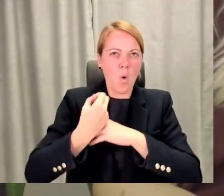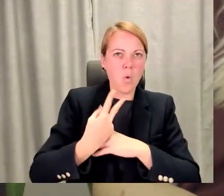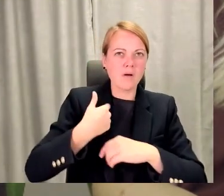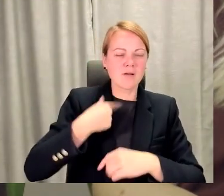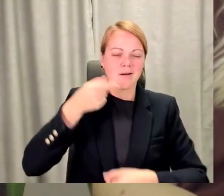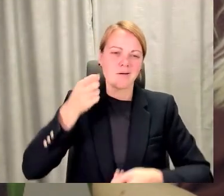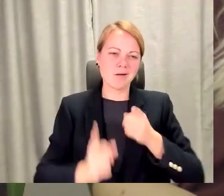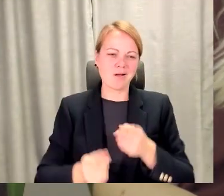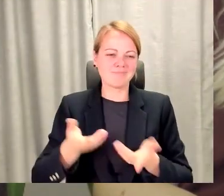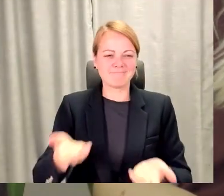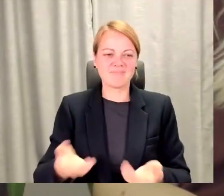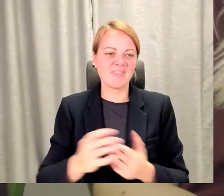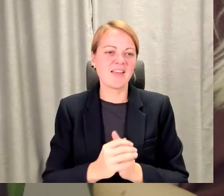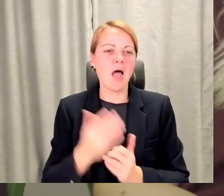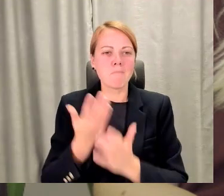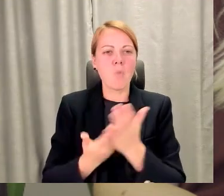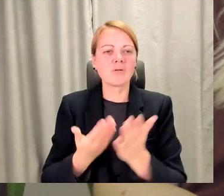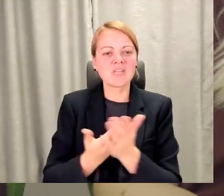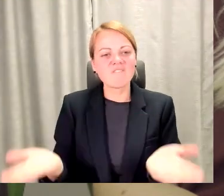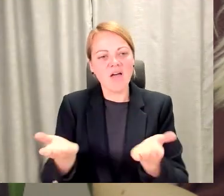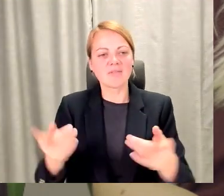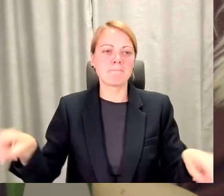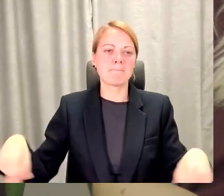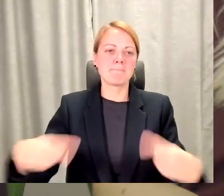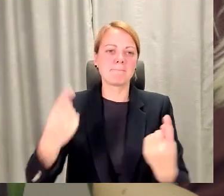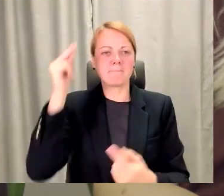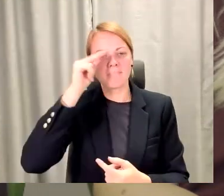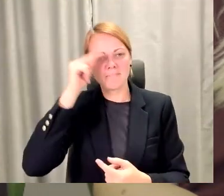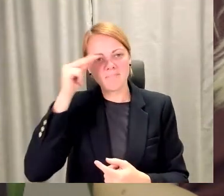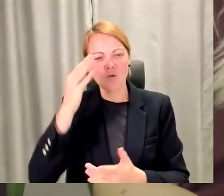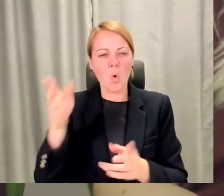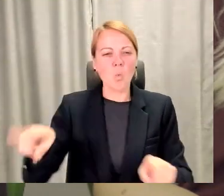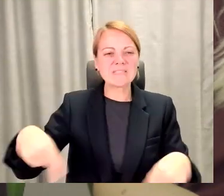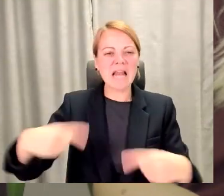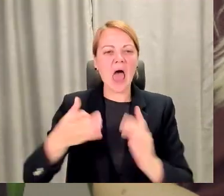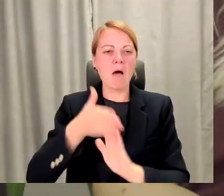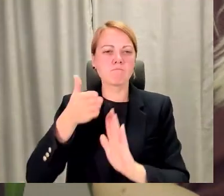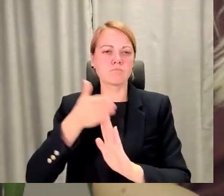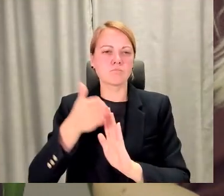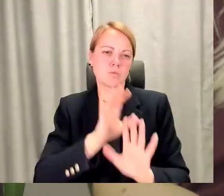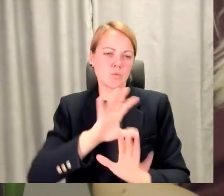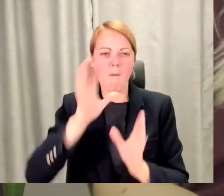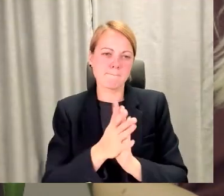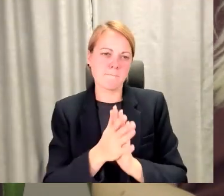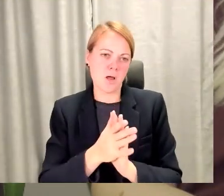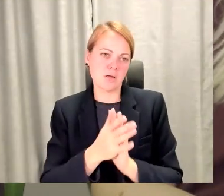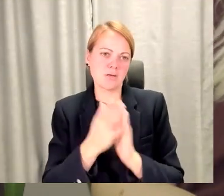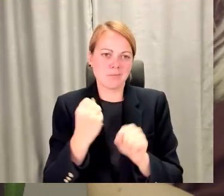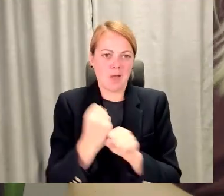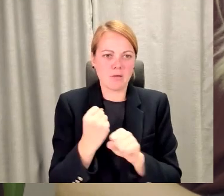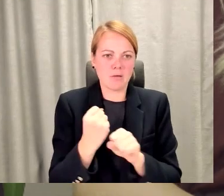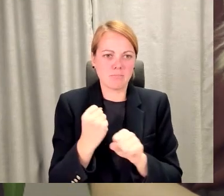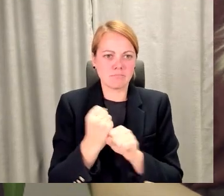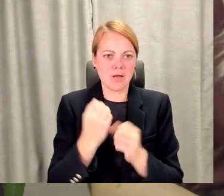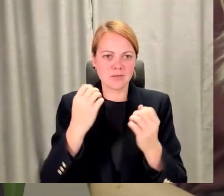mācīties, attīstīties, un to uzlabojās, tas viss kopējas darba spēks un pasākums. Tas, manuprāt, ir